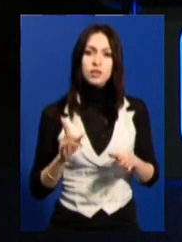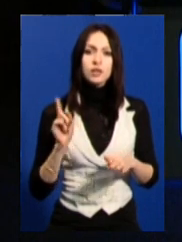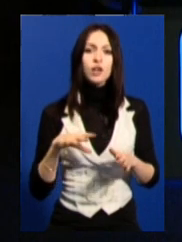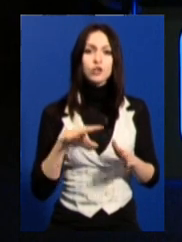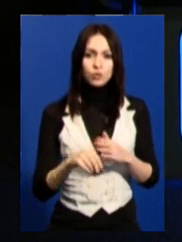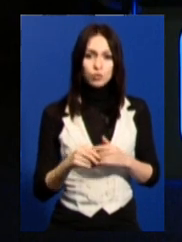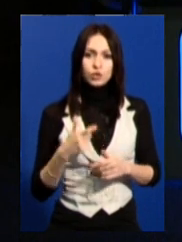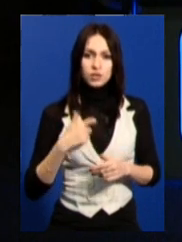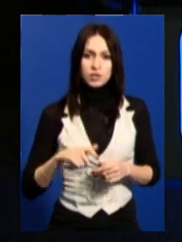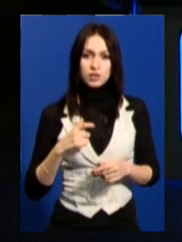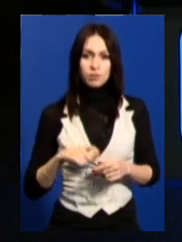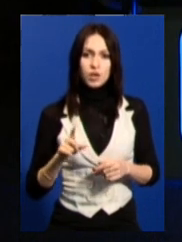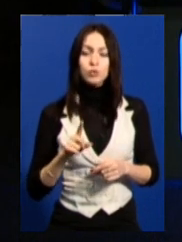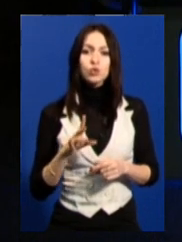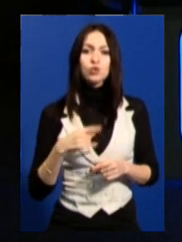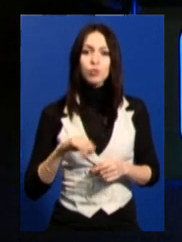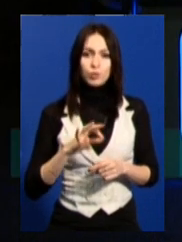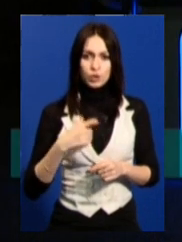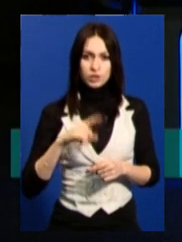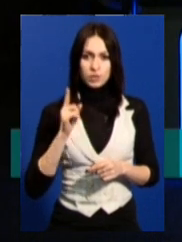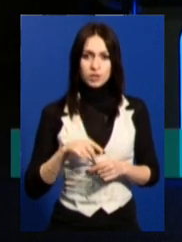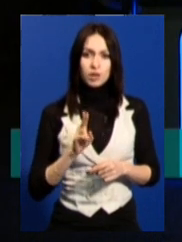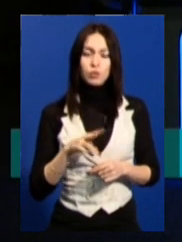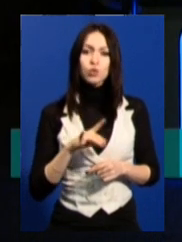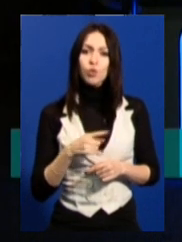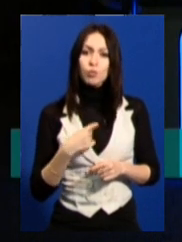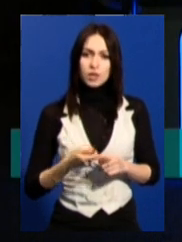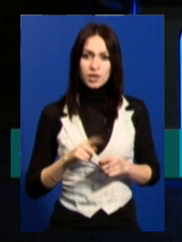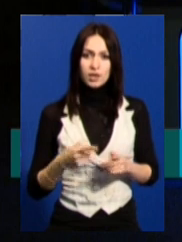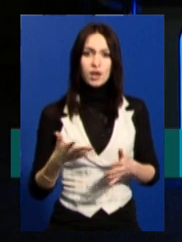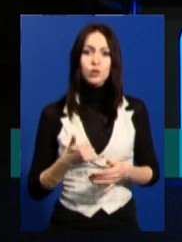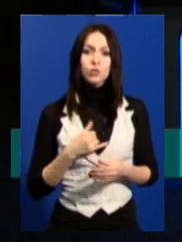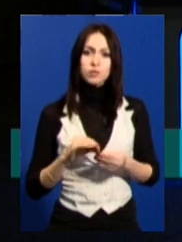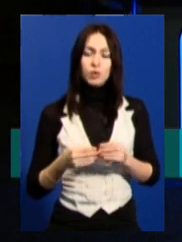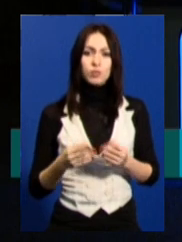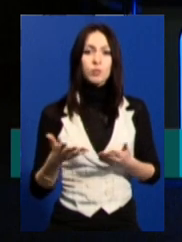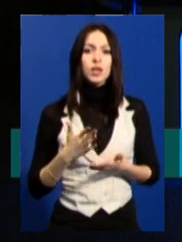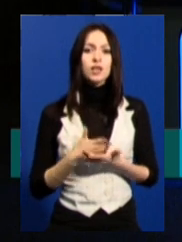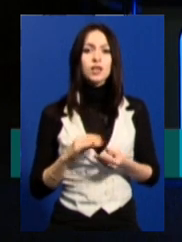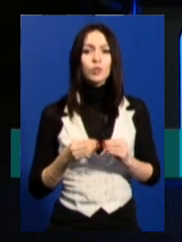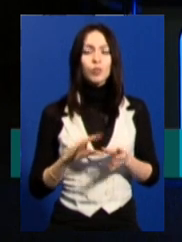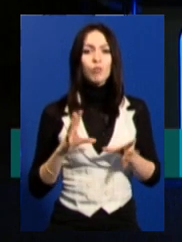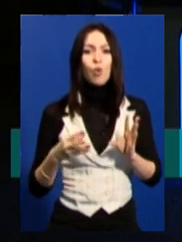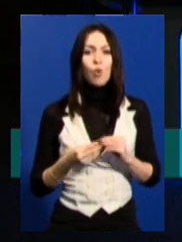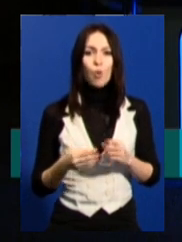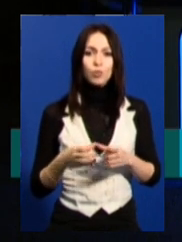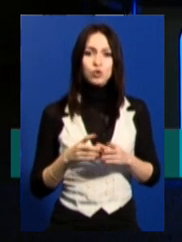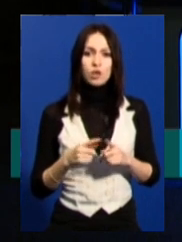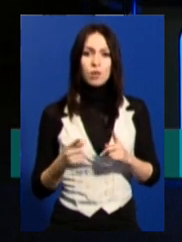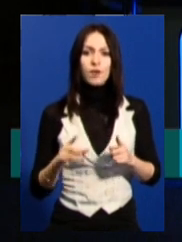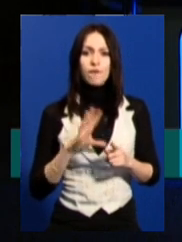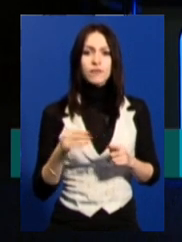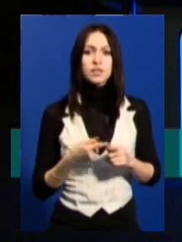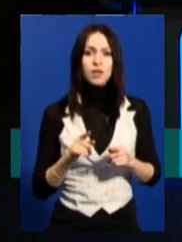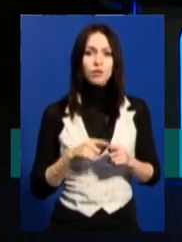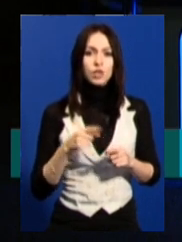себе. Що ми про себе знаємо? Хто ми такі? Які у нас проблеми? Які ці проблеми є спільними протягом всіх цих